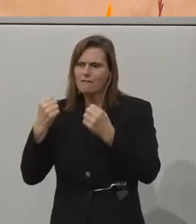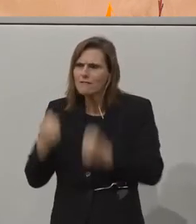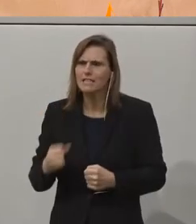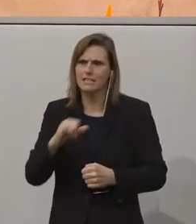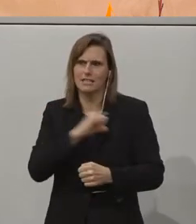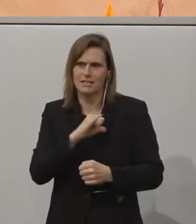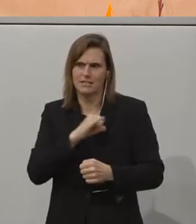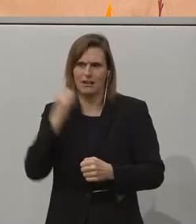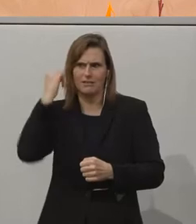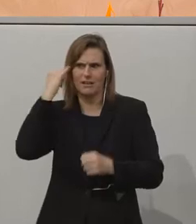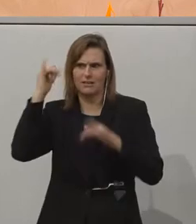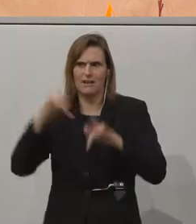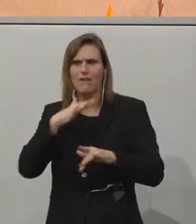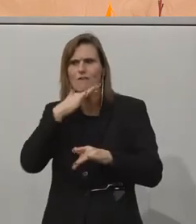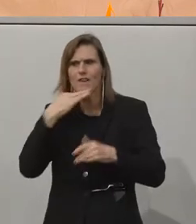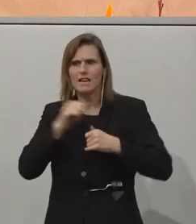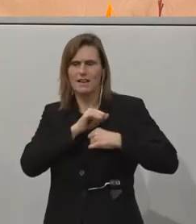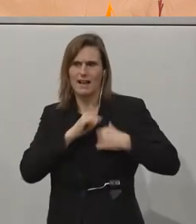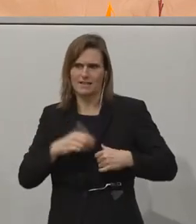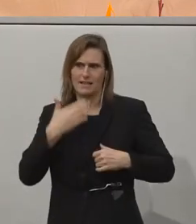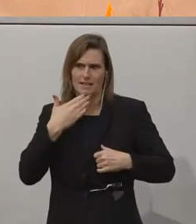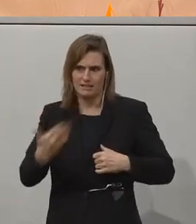spannende Ideen geben. Vielen herzlichen Dank.